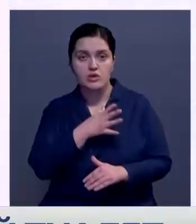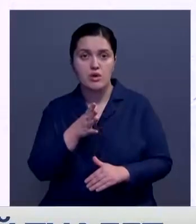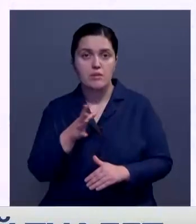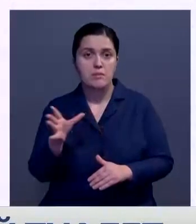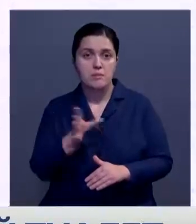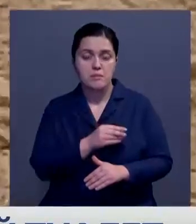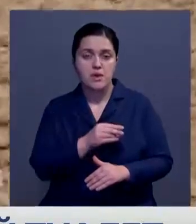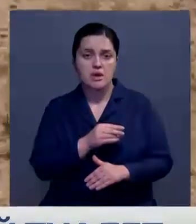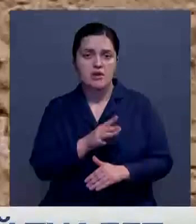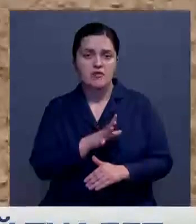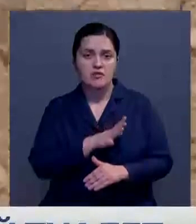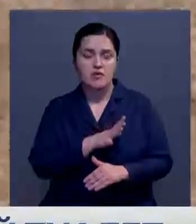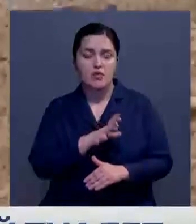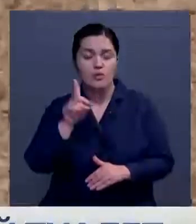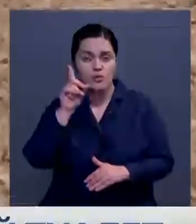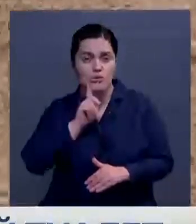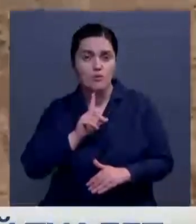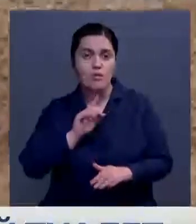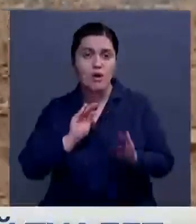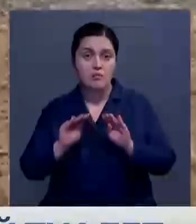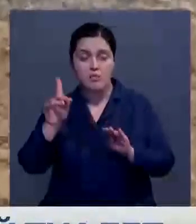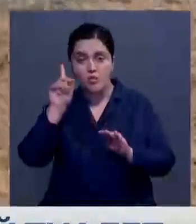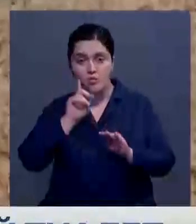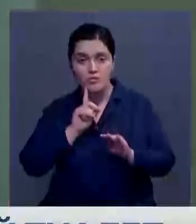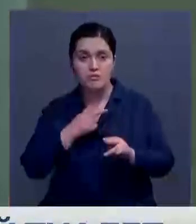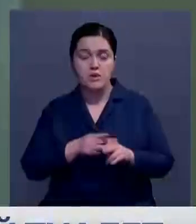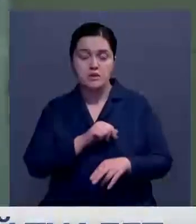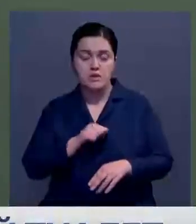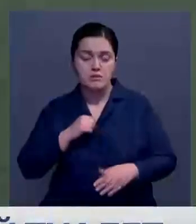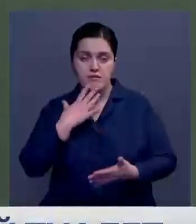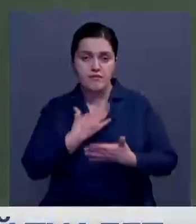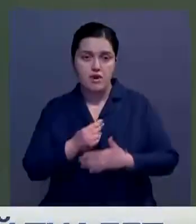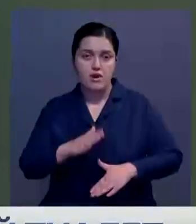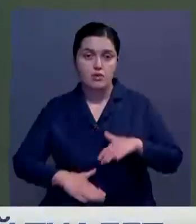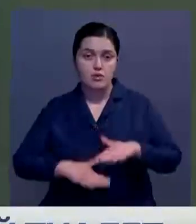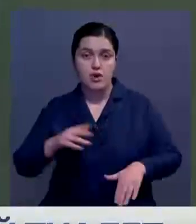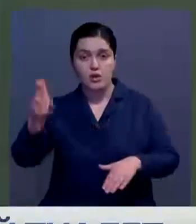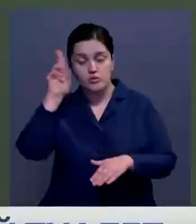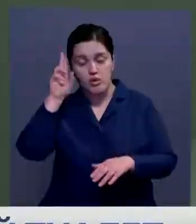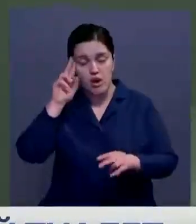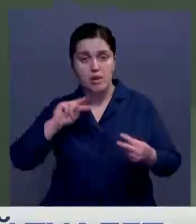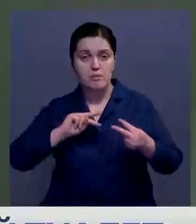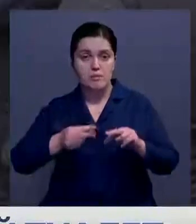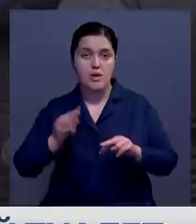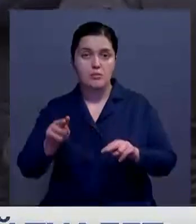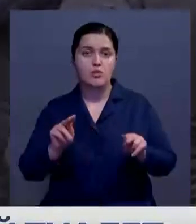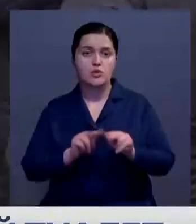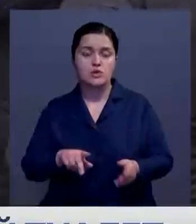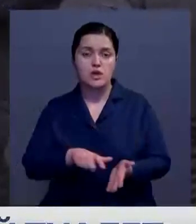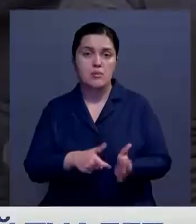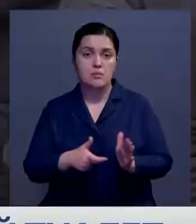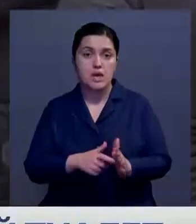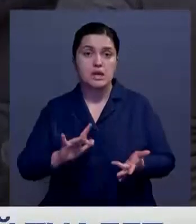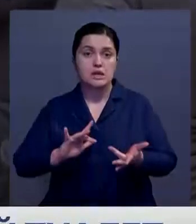удобство у них. Обустроить все удобства жители взялись сами. Под санузел решили переоборудовать учительскую. В